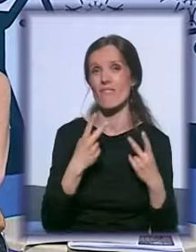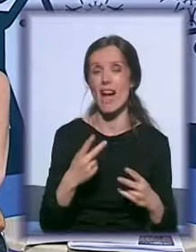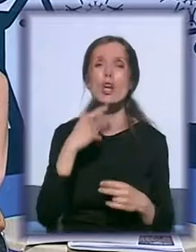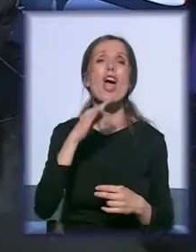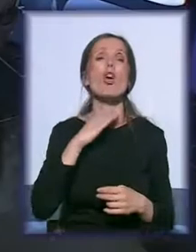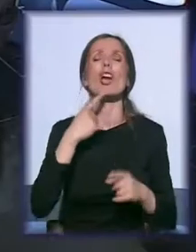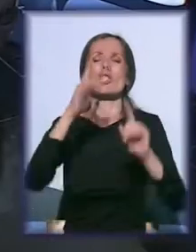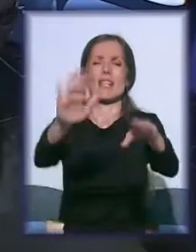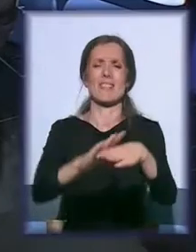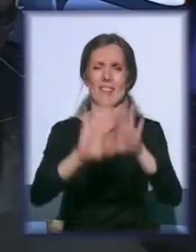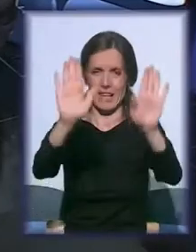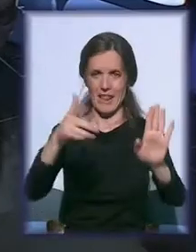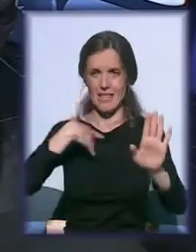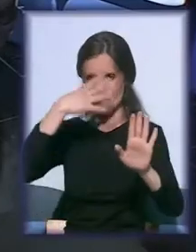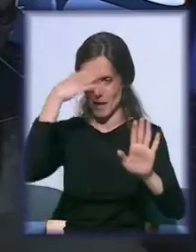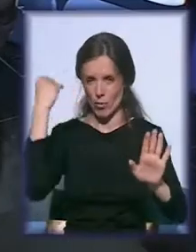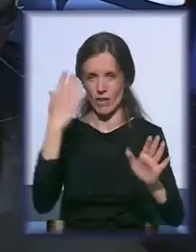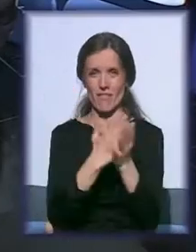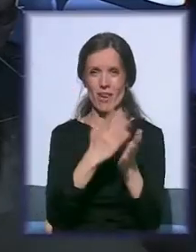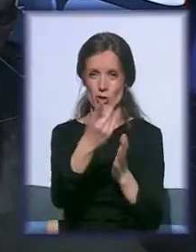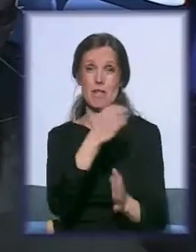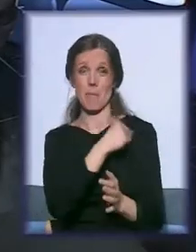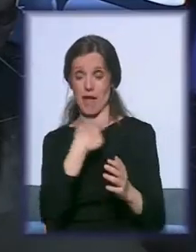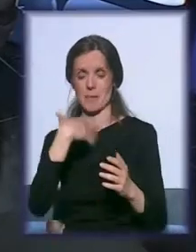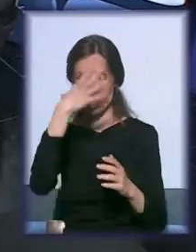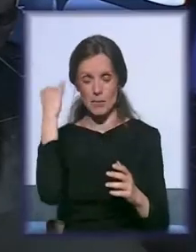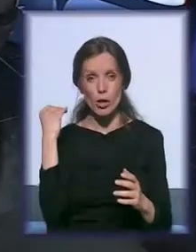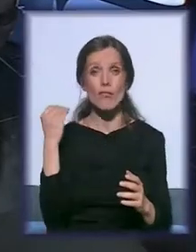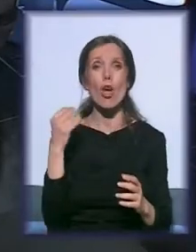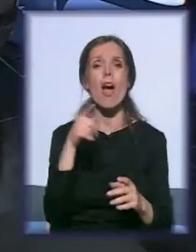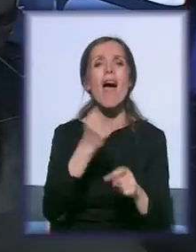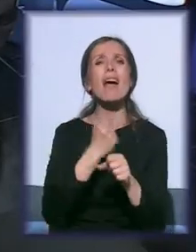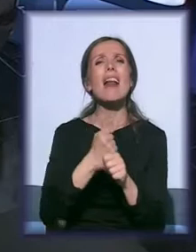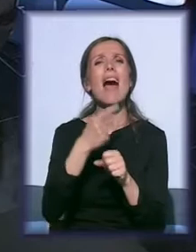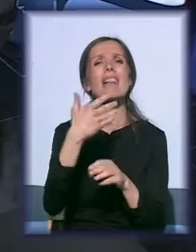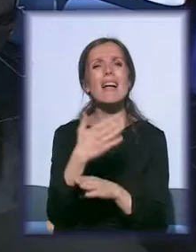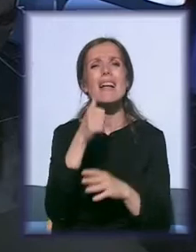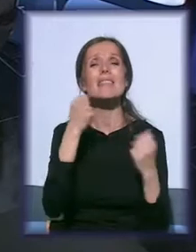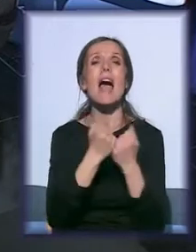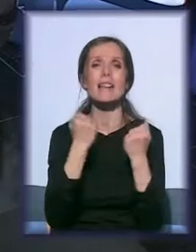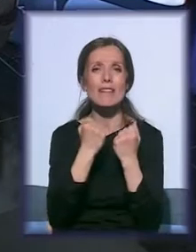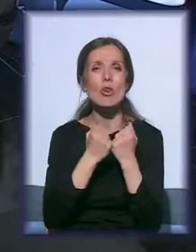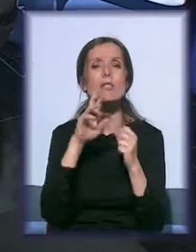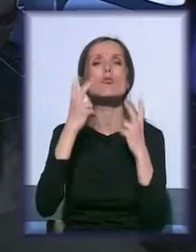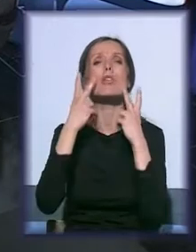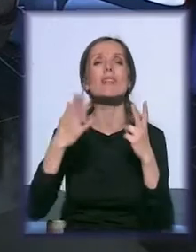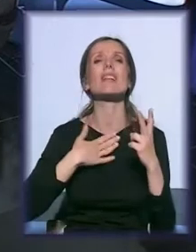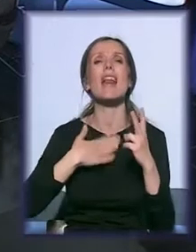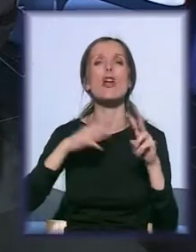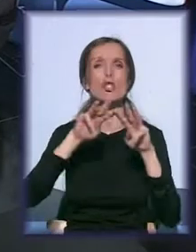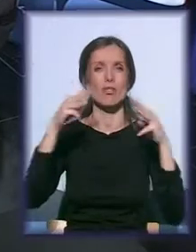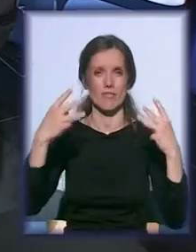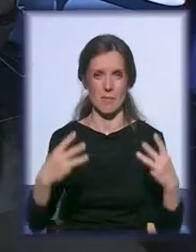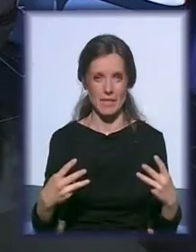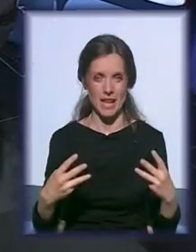samo vesna zaborava, vi ste mi već to dali sugestiju. Znači, o radu agencije aktivnosti možete pratiti na našem web